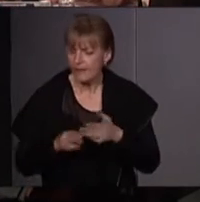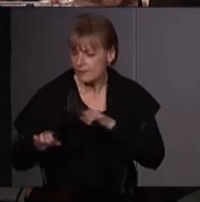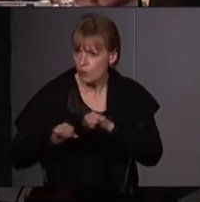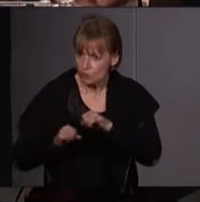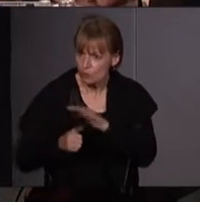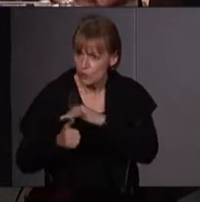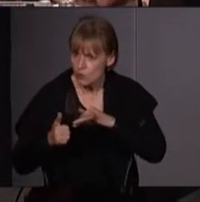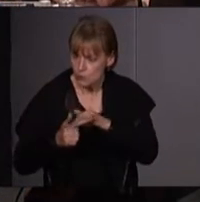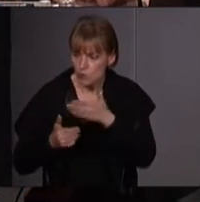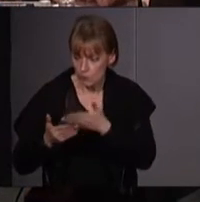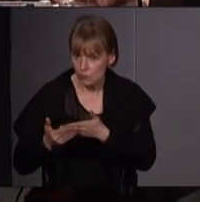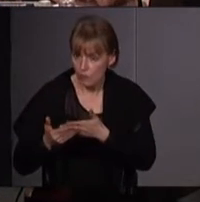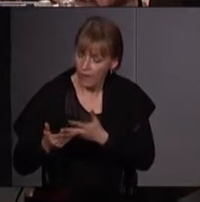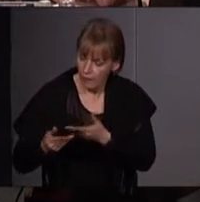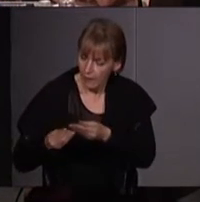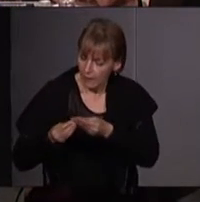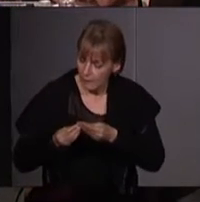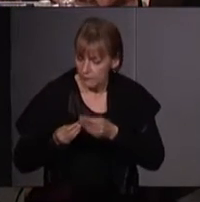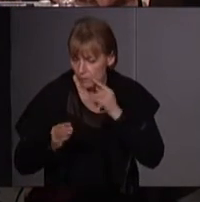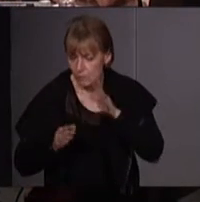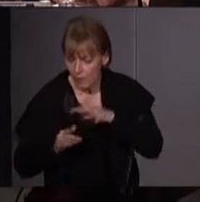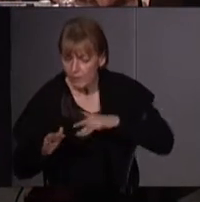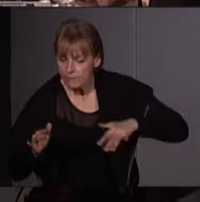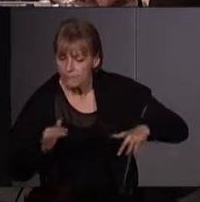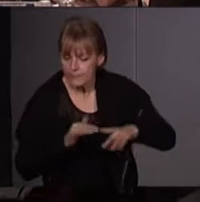venus apporter de la connaissance aux mouvements environnementaux,